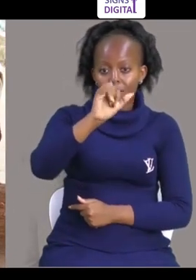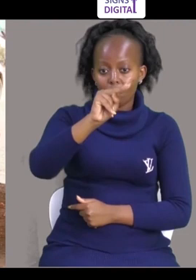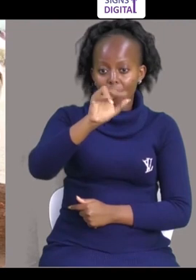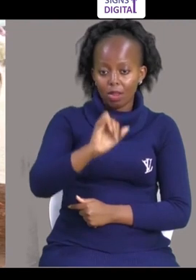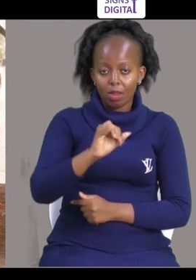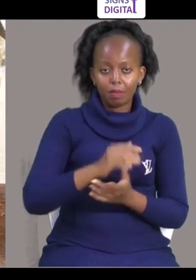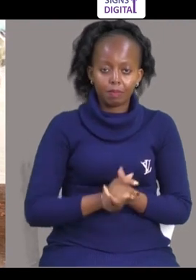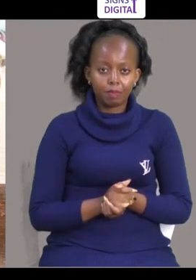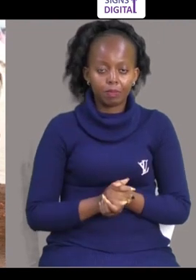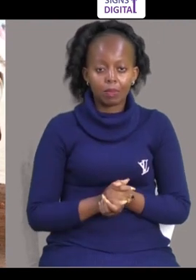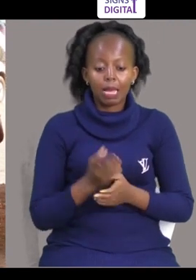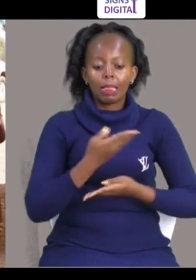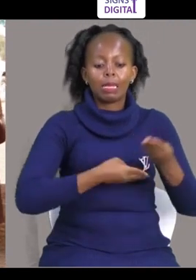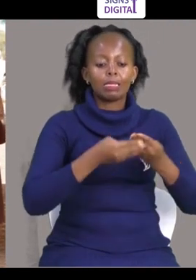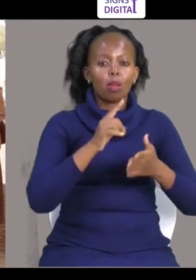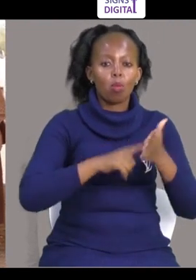kutoka ivalini